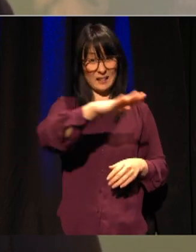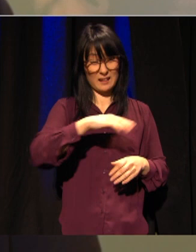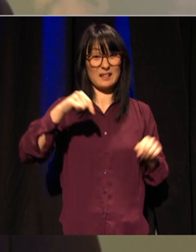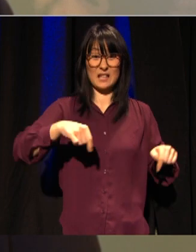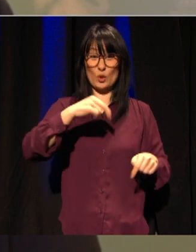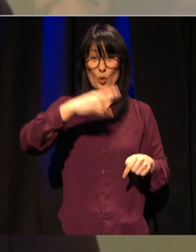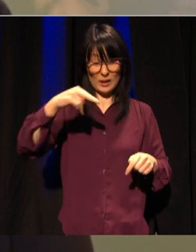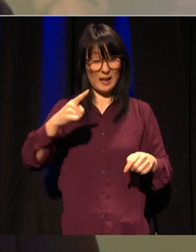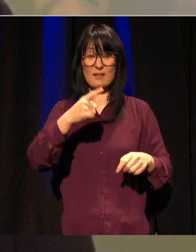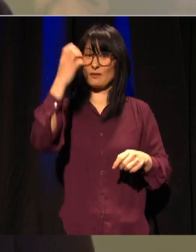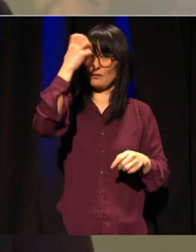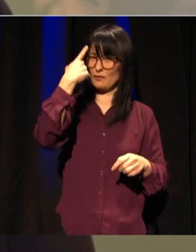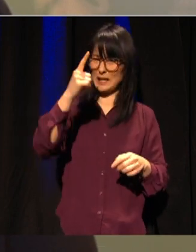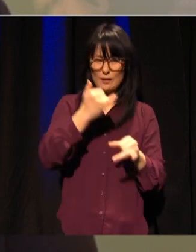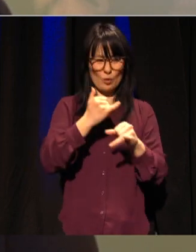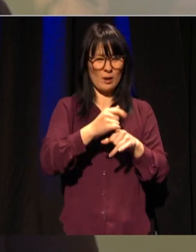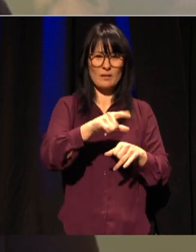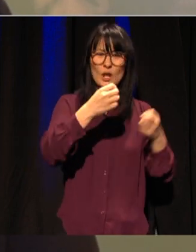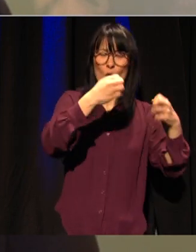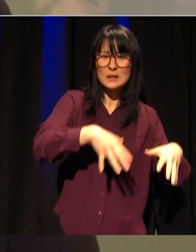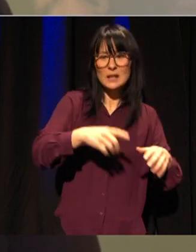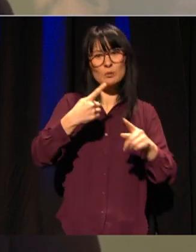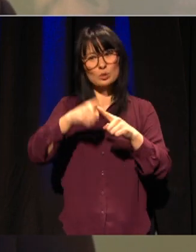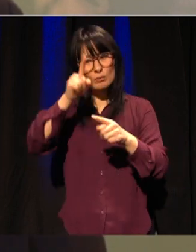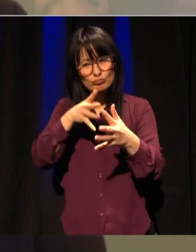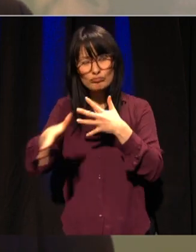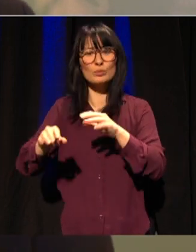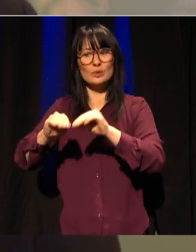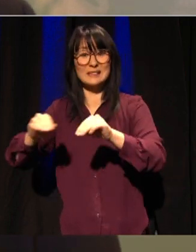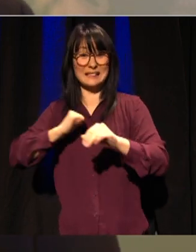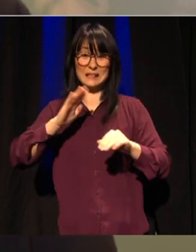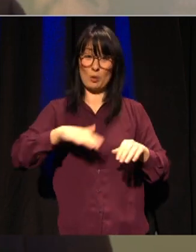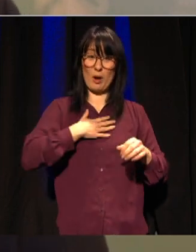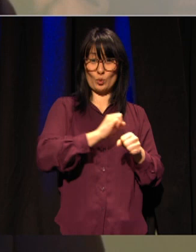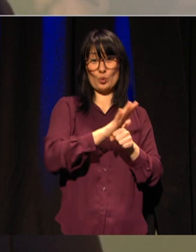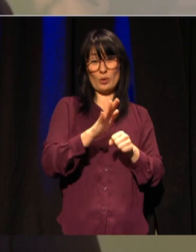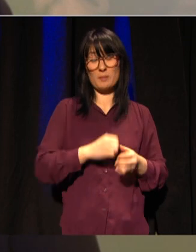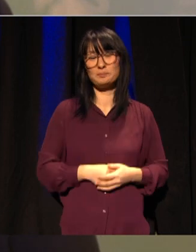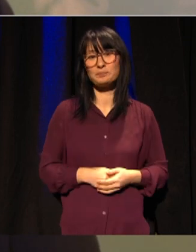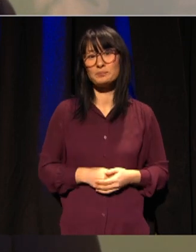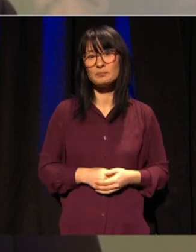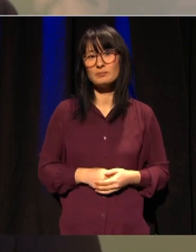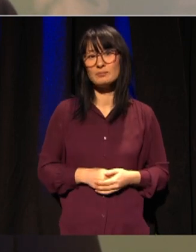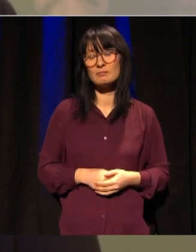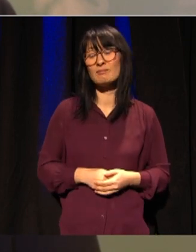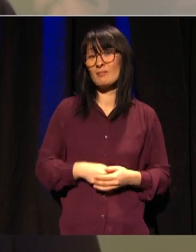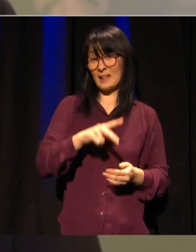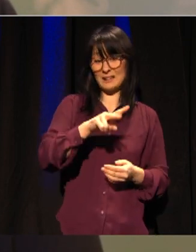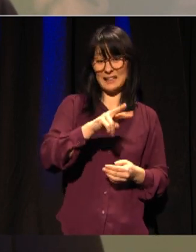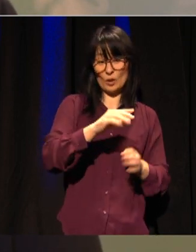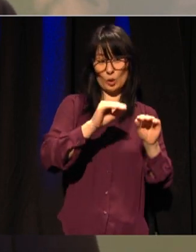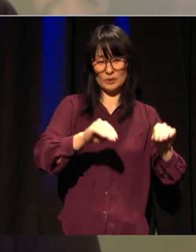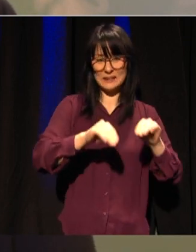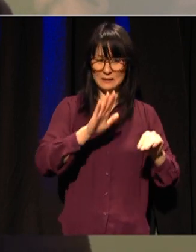undervisning og forelesninger til tross for korona Kvaliteten på den digitale undervisningen blir særlig viktig